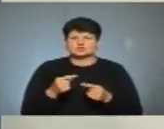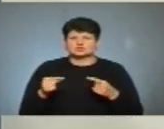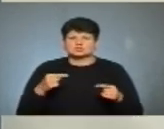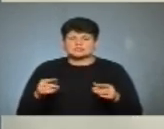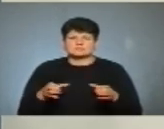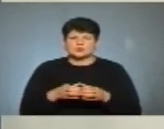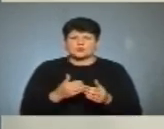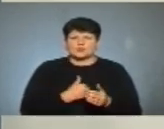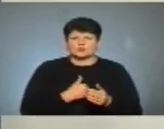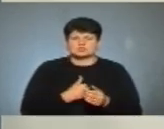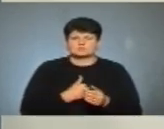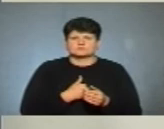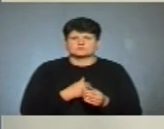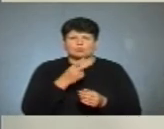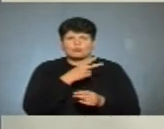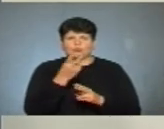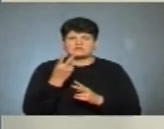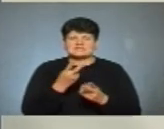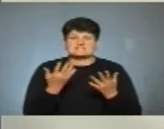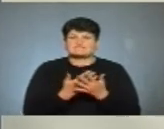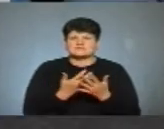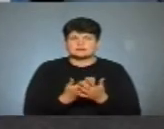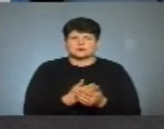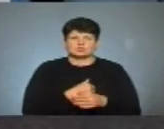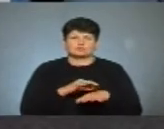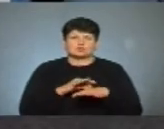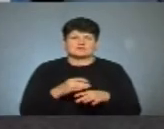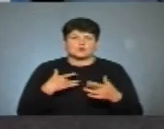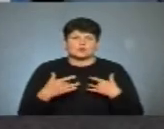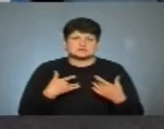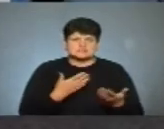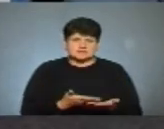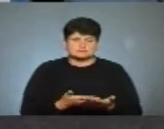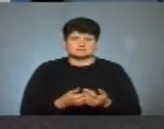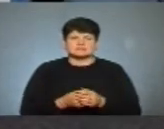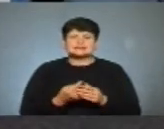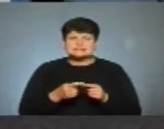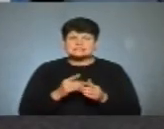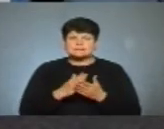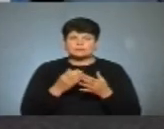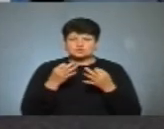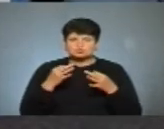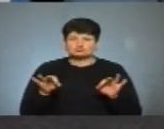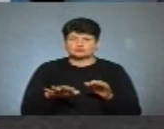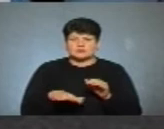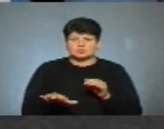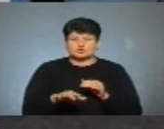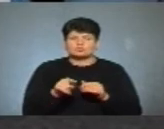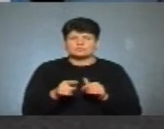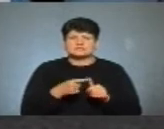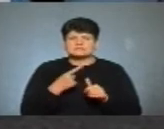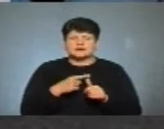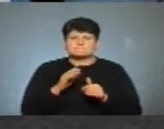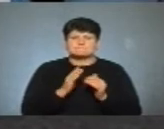спільноти, ми хочемо подивитися фільм, ми хочемо провести концерт, ми хочемо це, це має бути доступна площадка. Тому ми її назвали